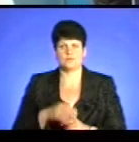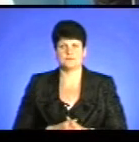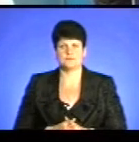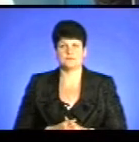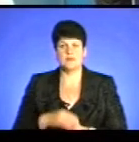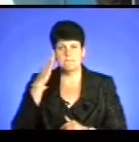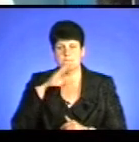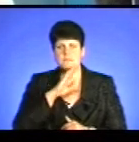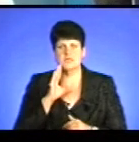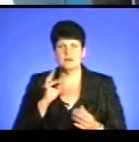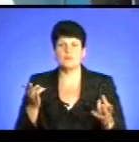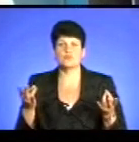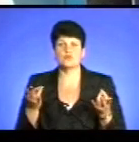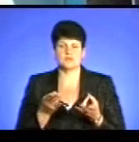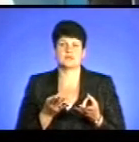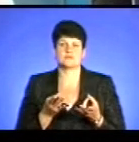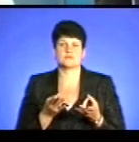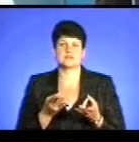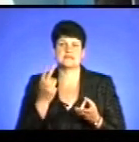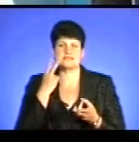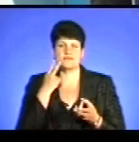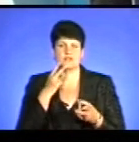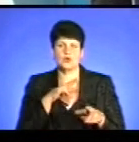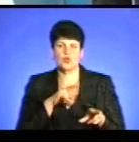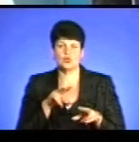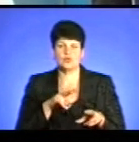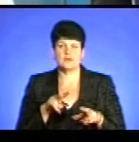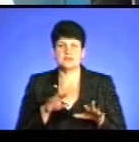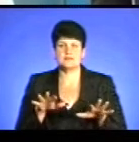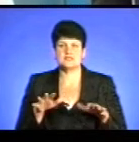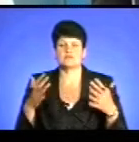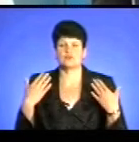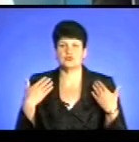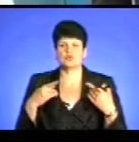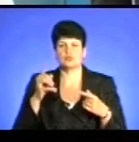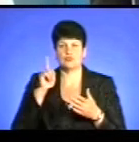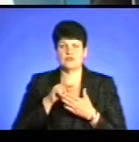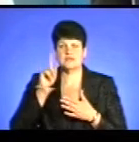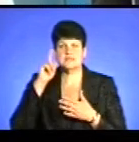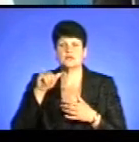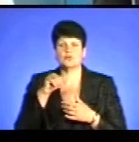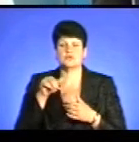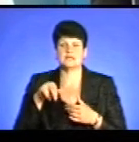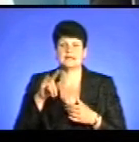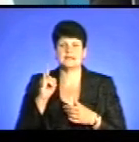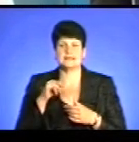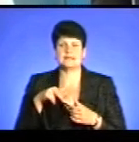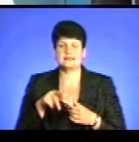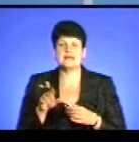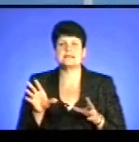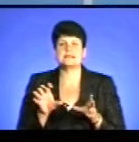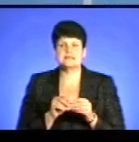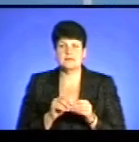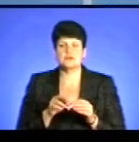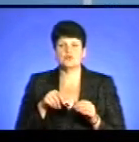Батькам потрібно завжди контролювати місця відпочинку, щоб повинні знати, куди йде дитина, з ким. Якщо йдуть